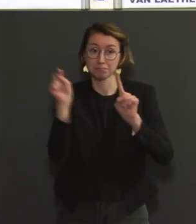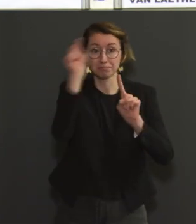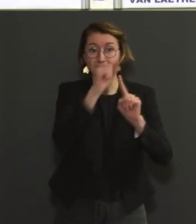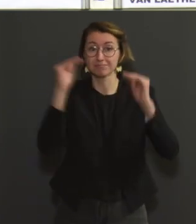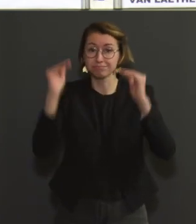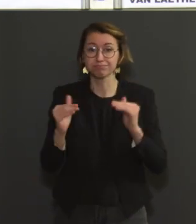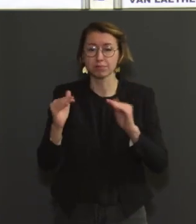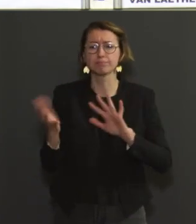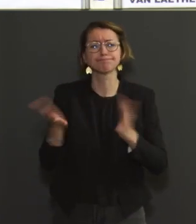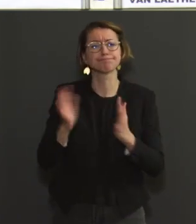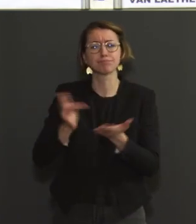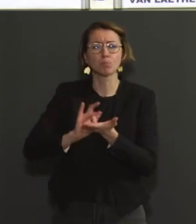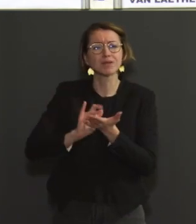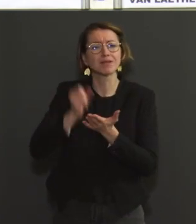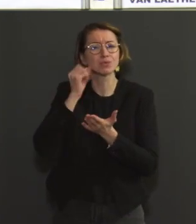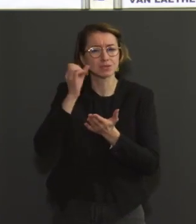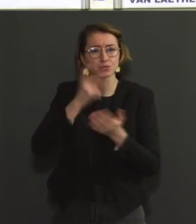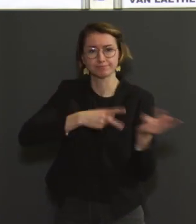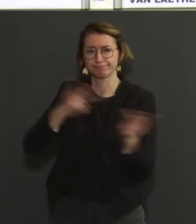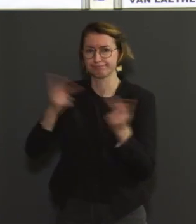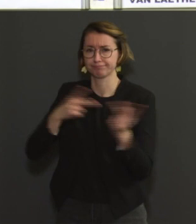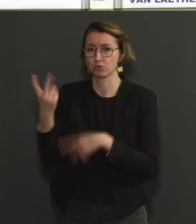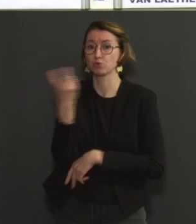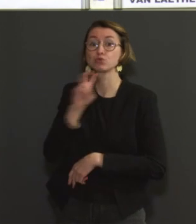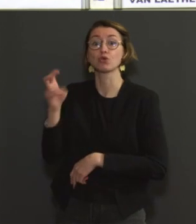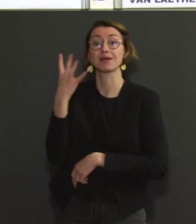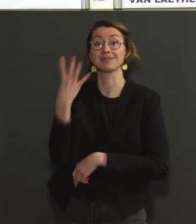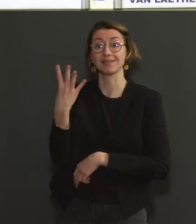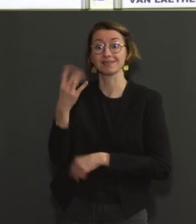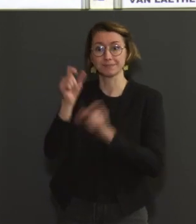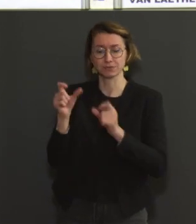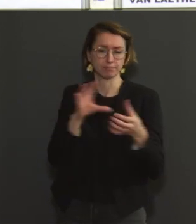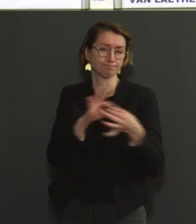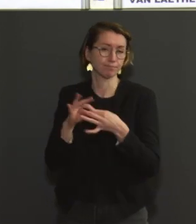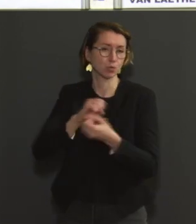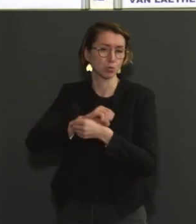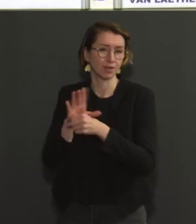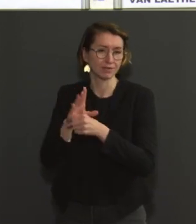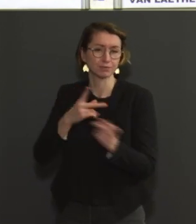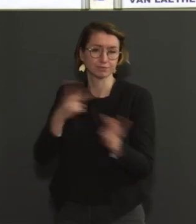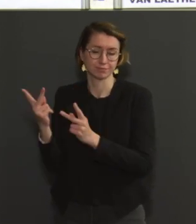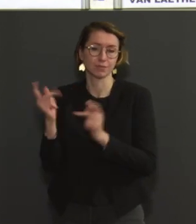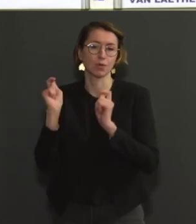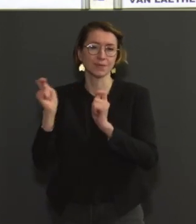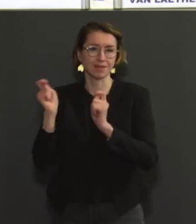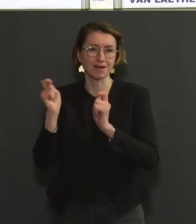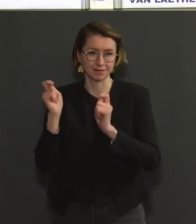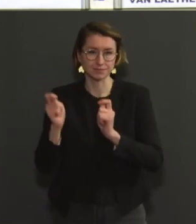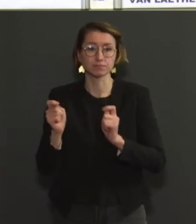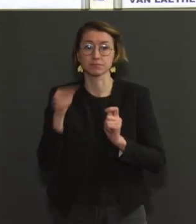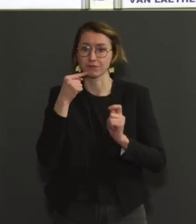patients admis à l'hôpital par jour sur la moyenne des sept derniers jours. C'est une baisse de l'ordre de